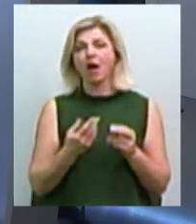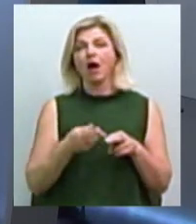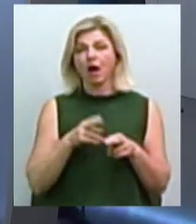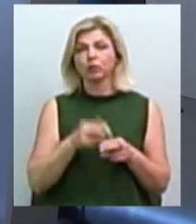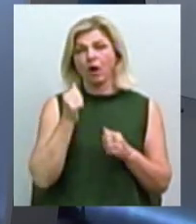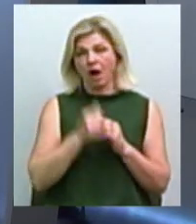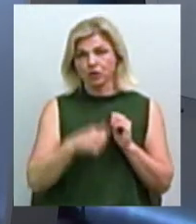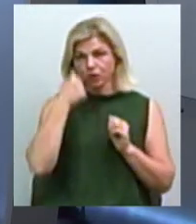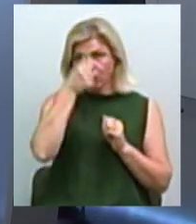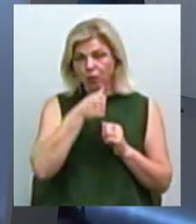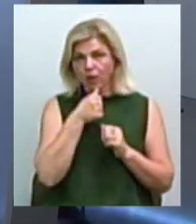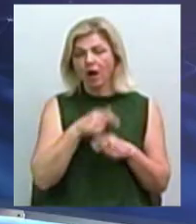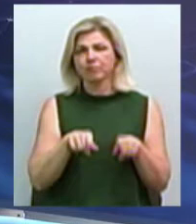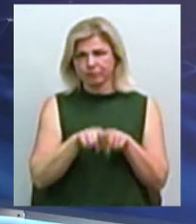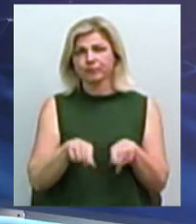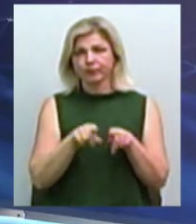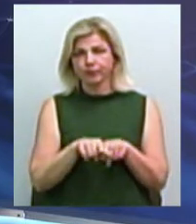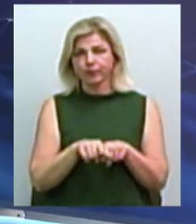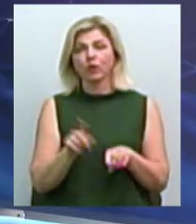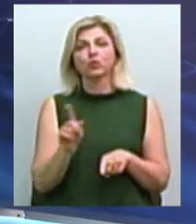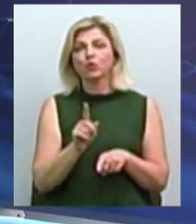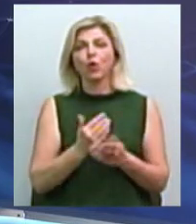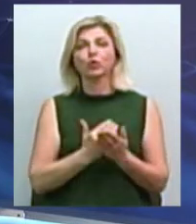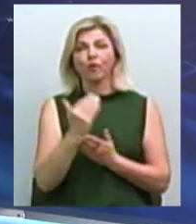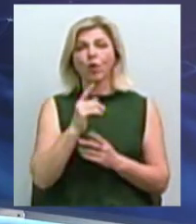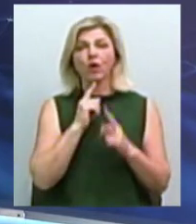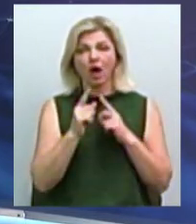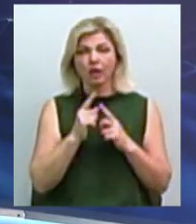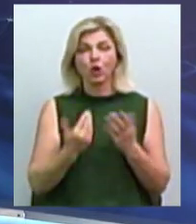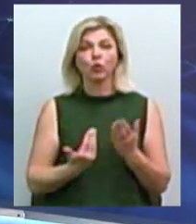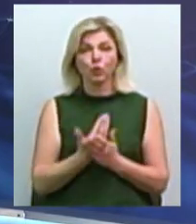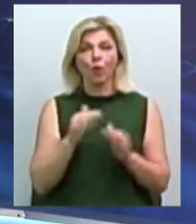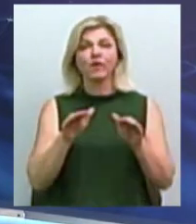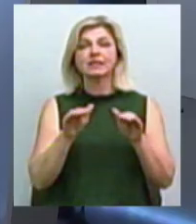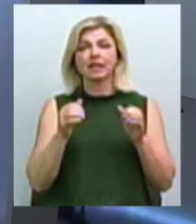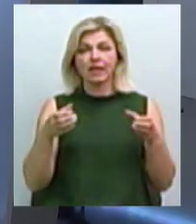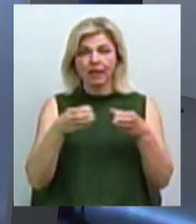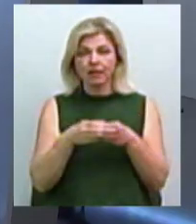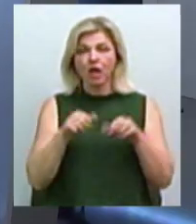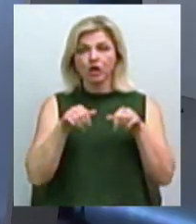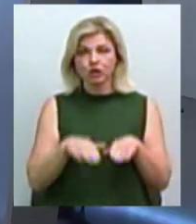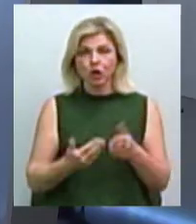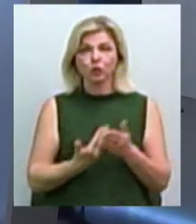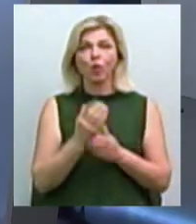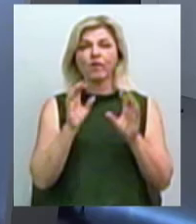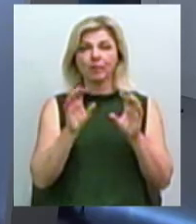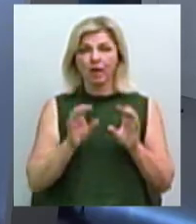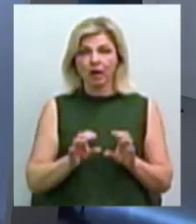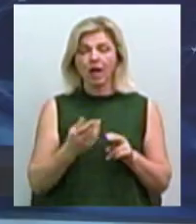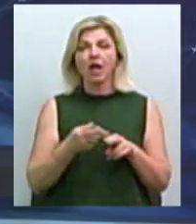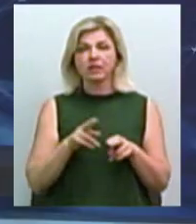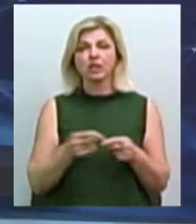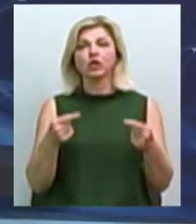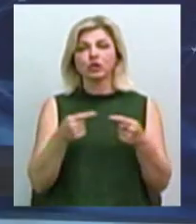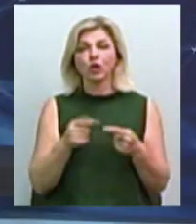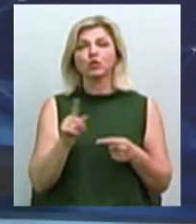кожного року. Тобто це то, що нова Верховна Рада у новому скликанні, що прийняла ці законопроєкти, як для мене це було очікувано. Тому що